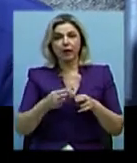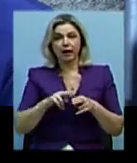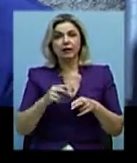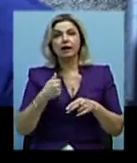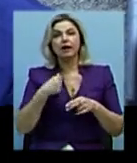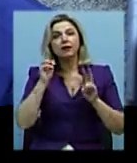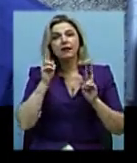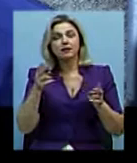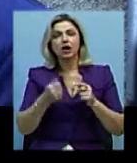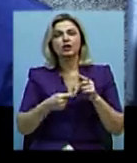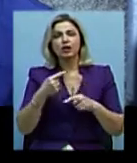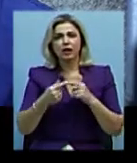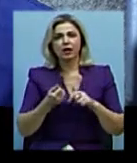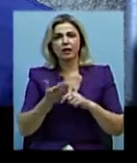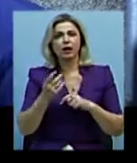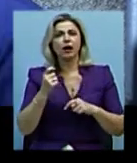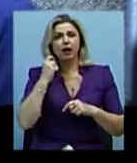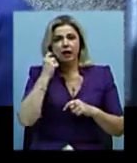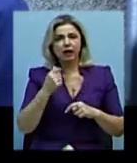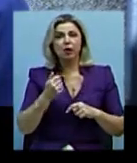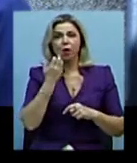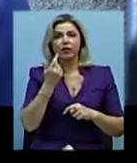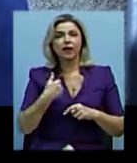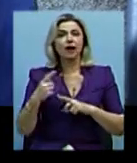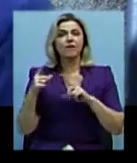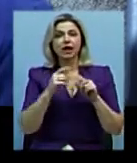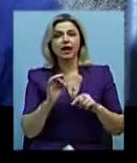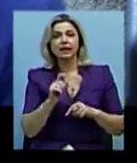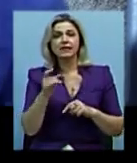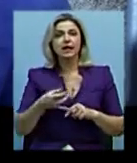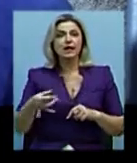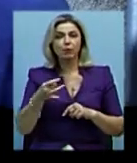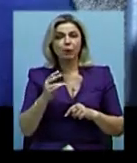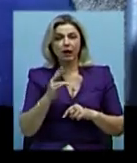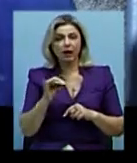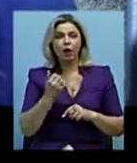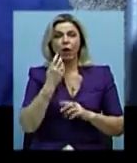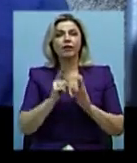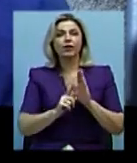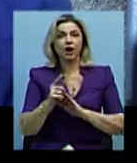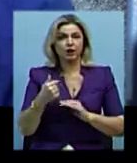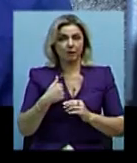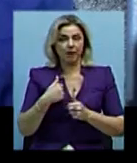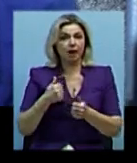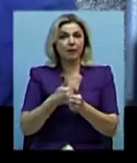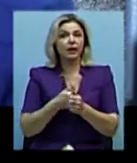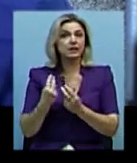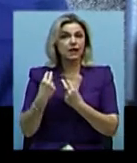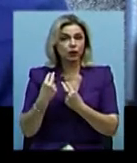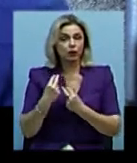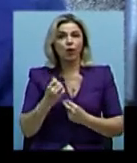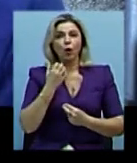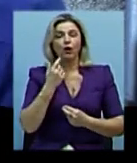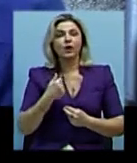знаю, це через кілька років, тільки як я виїхав із республіки, як вони почали мене переслідувати. Тільки я дізнався, що мене